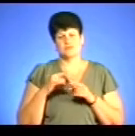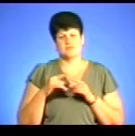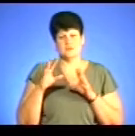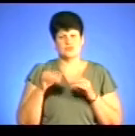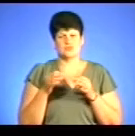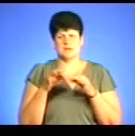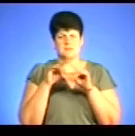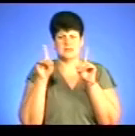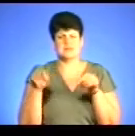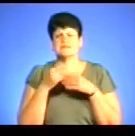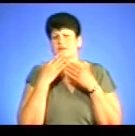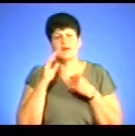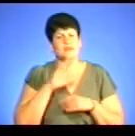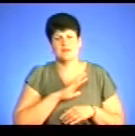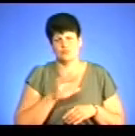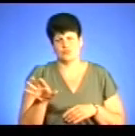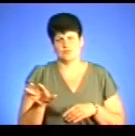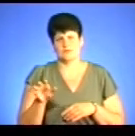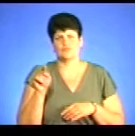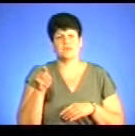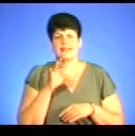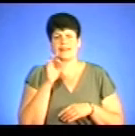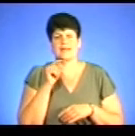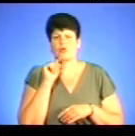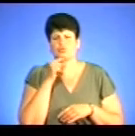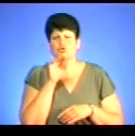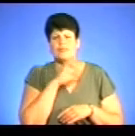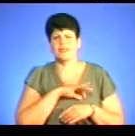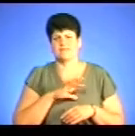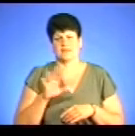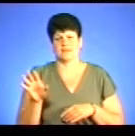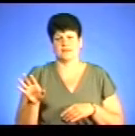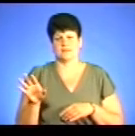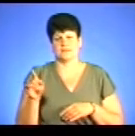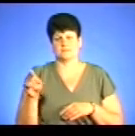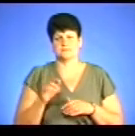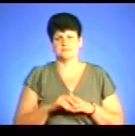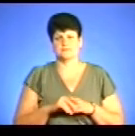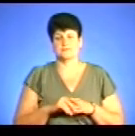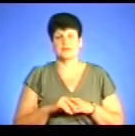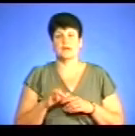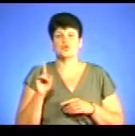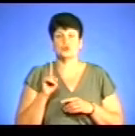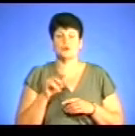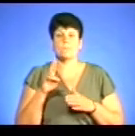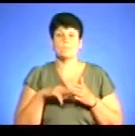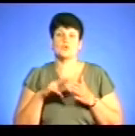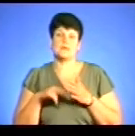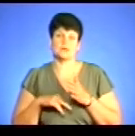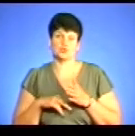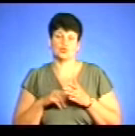ліцензій нема і не буде, тому що вона буде економічно невигідна для того підприємця, який відкриє там газет. Власне, щодо акцизного податку і його